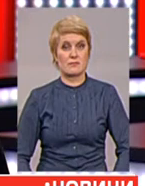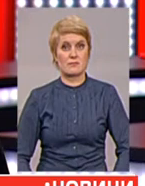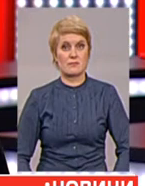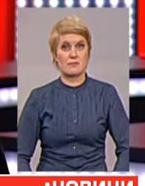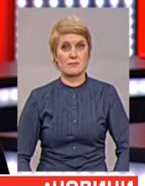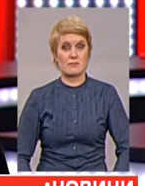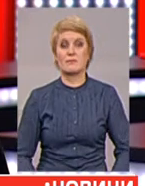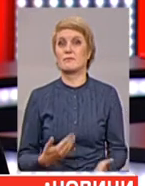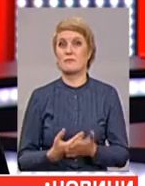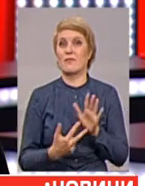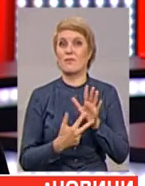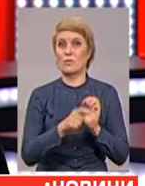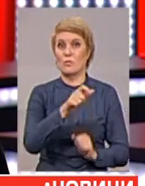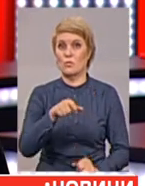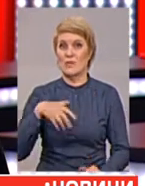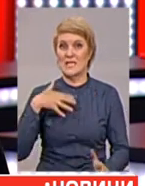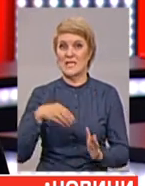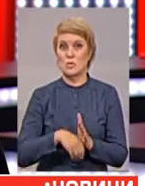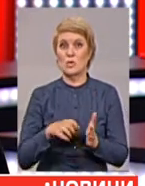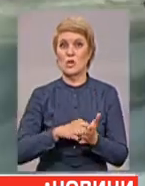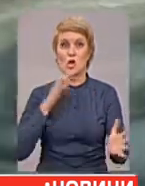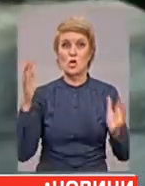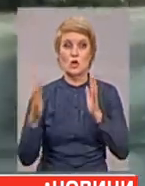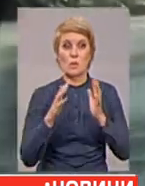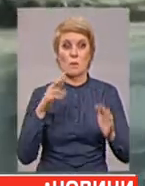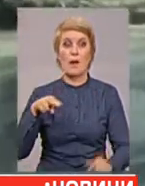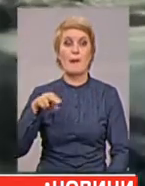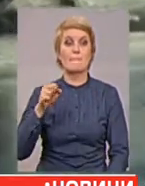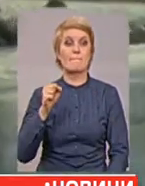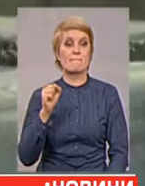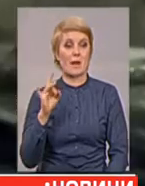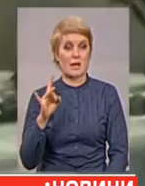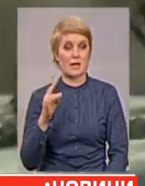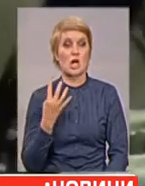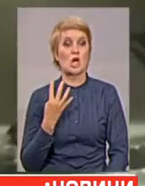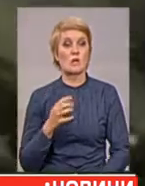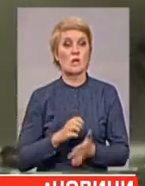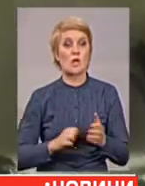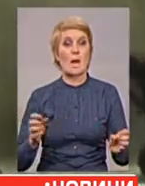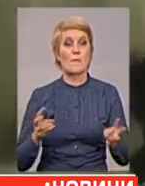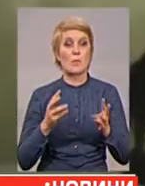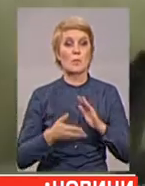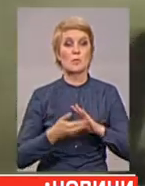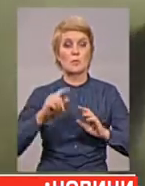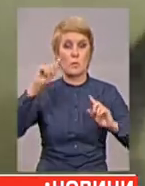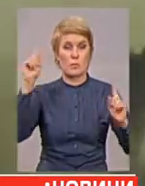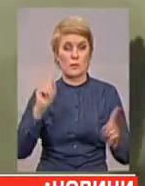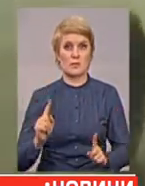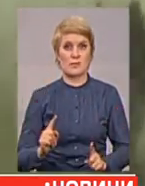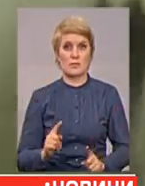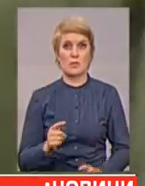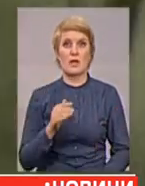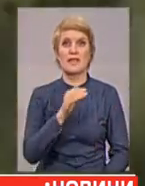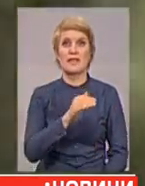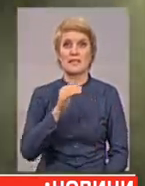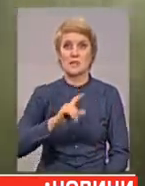Щонайменше восьмеро людей загинули через шторми у пар. Четеро з них через пожежу, спричинену ударом блискавки. Тисячі